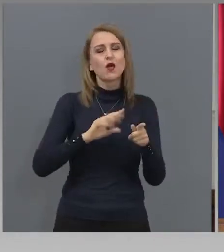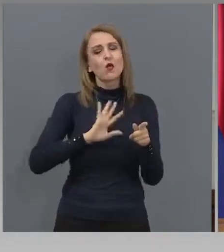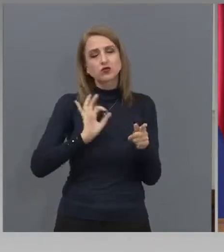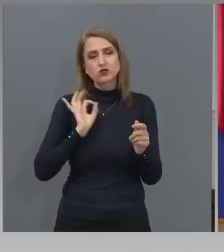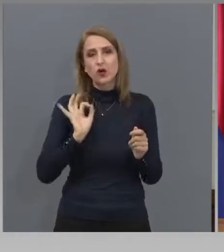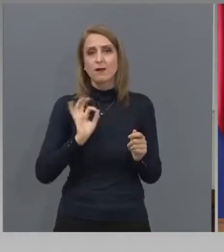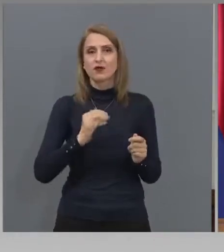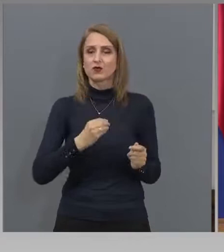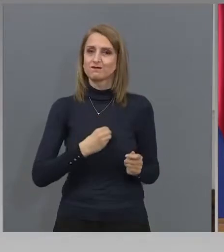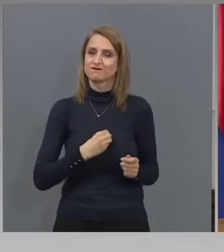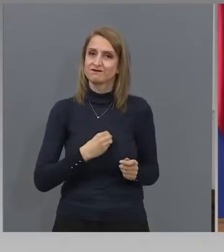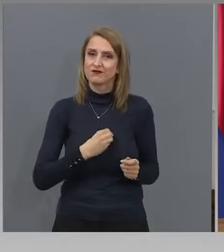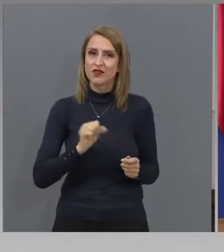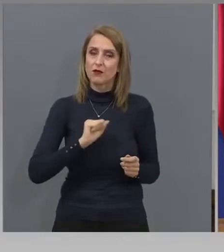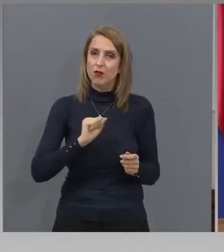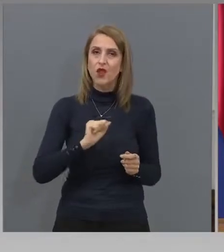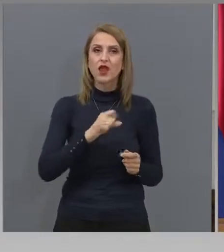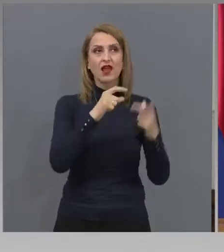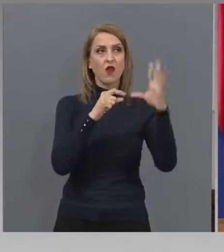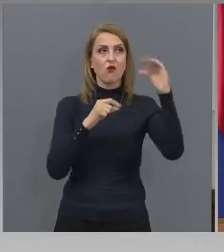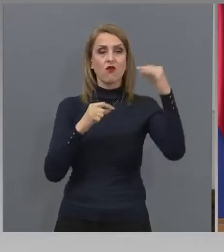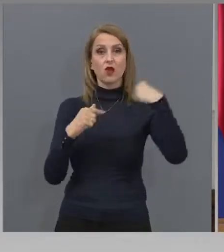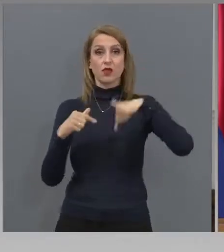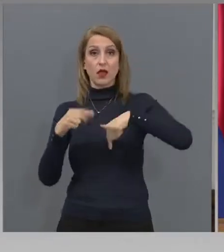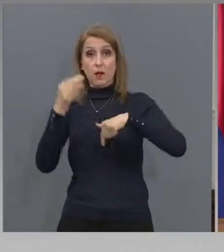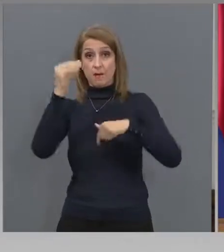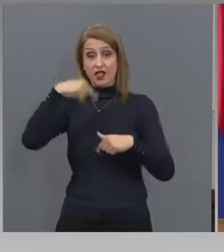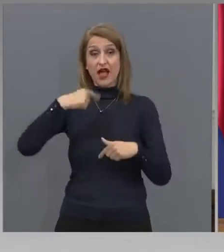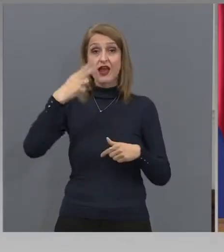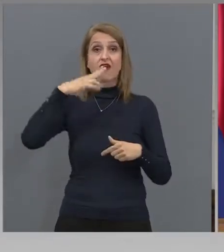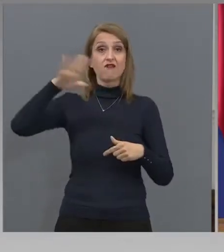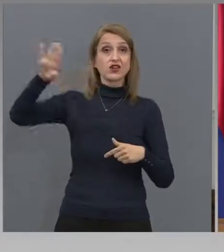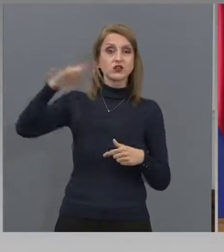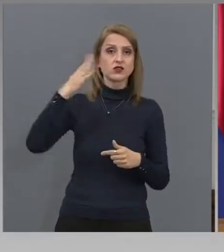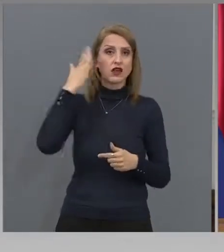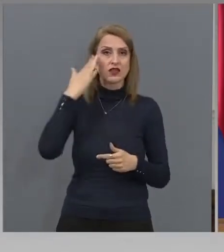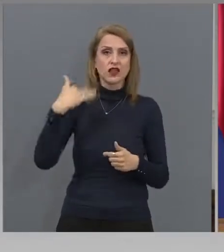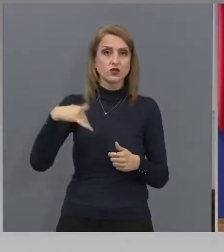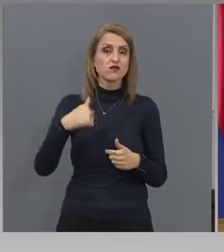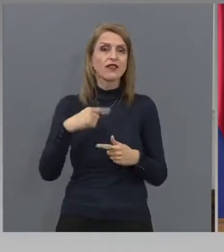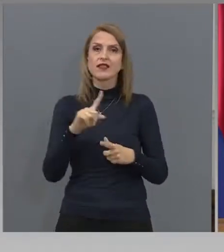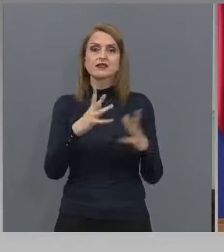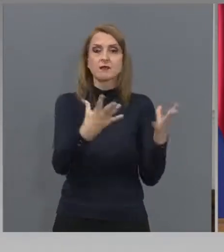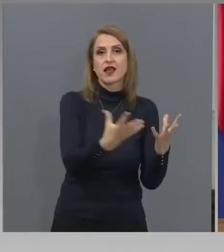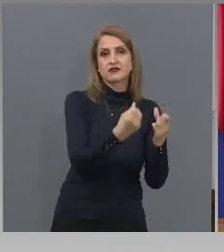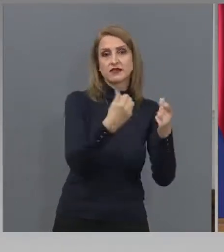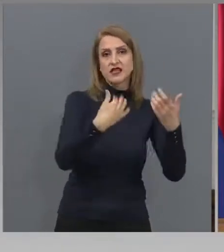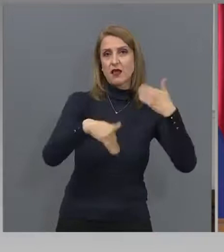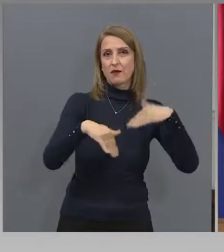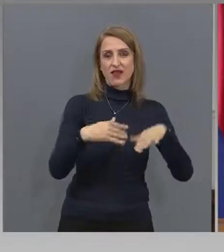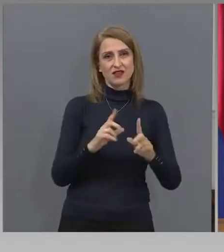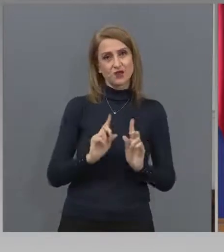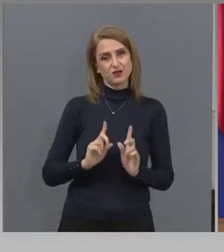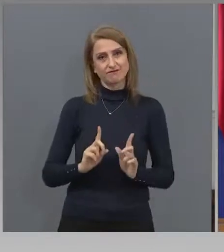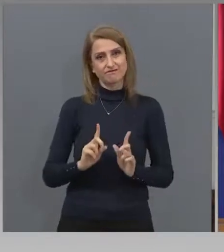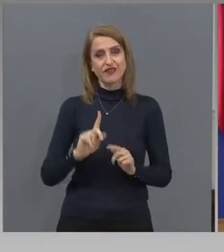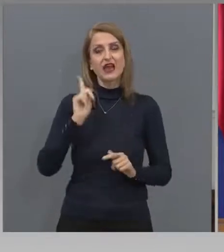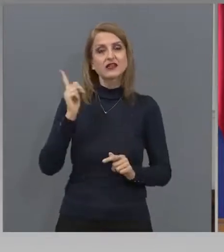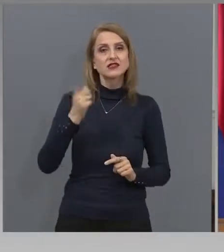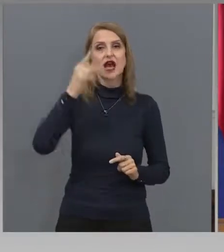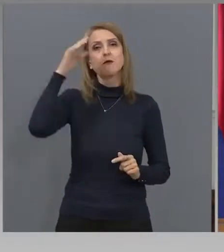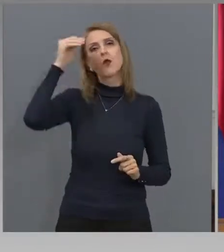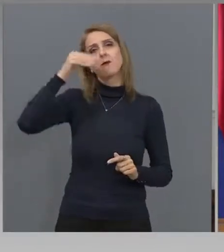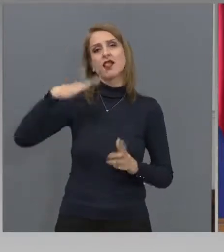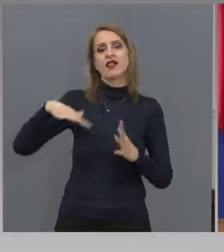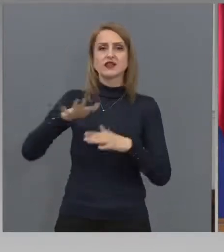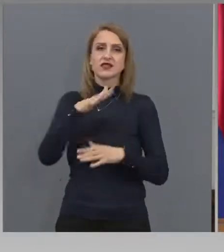това, че България е фашистска държава, не е спасила македонците, а само българските евреи.